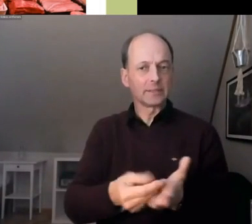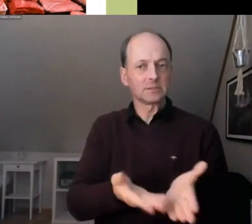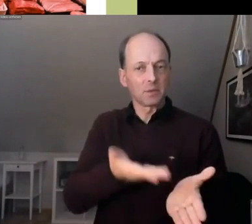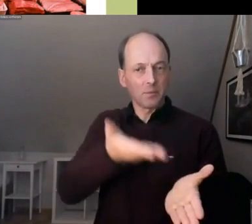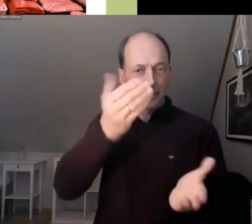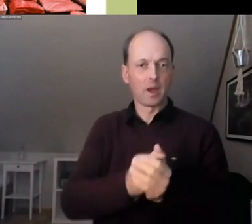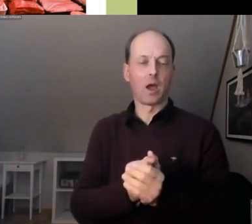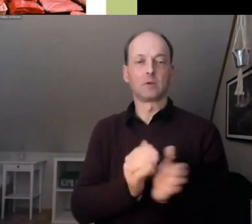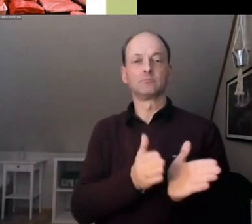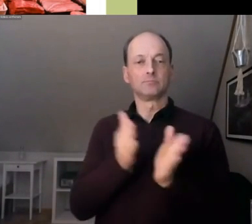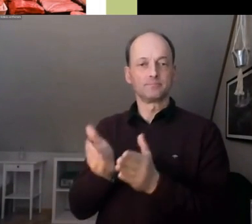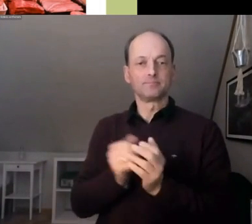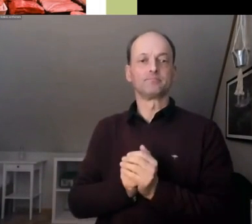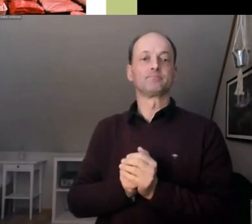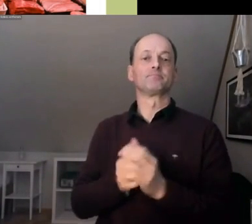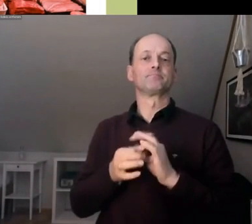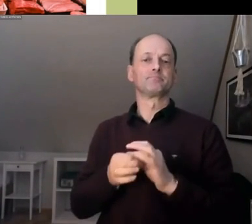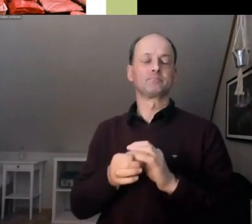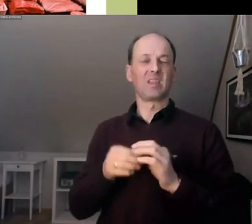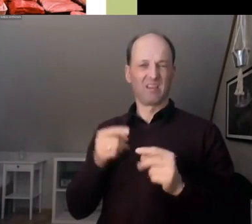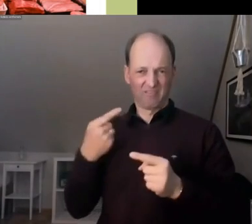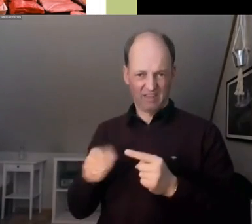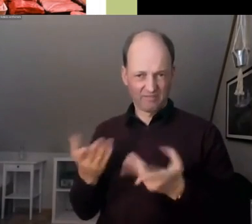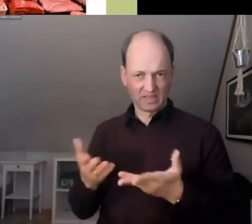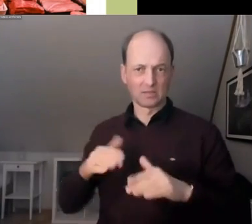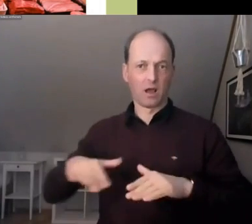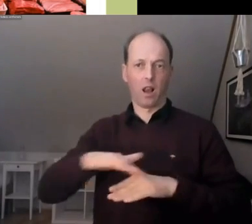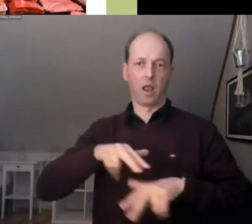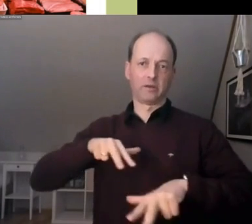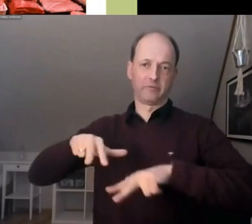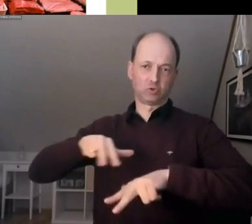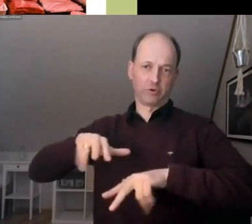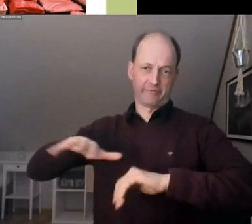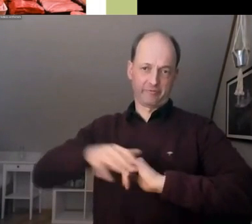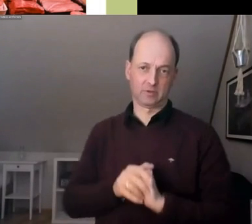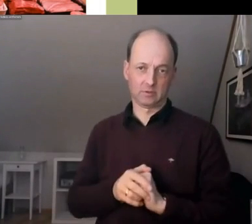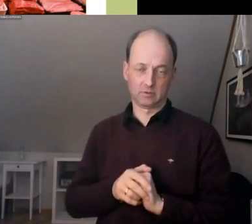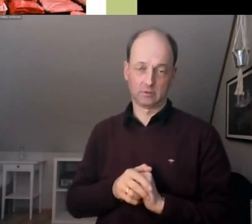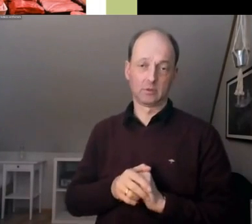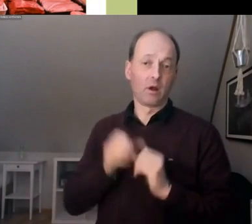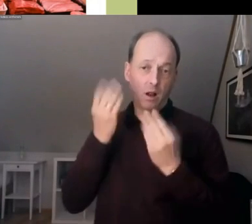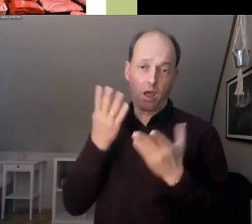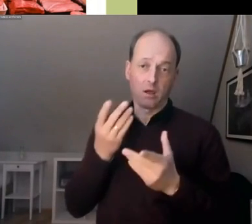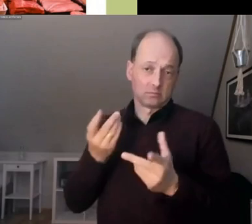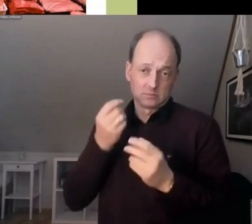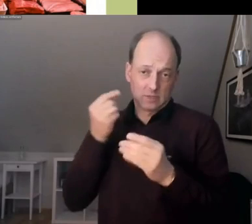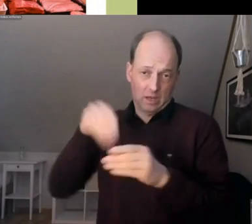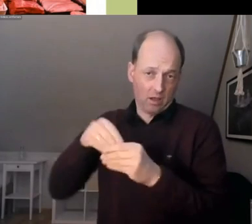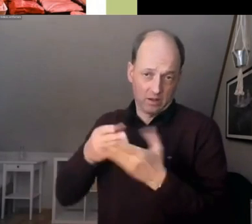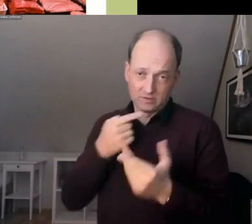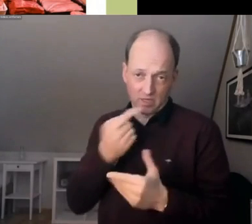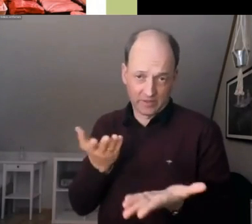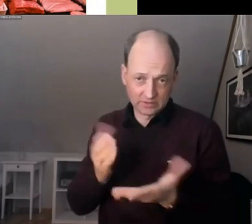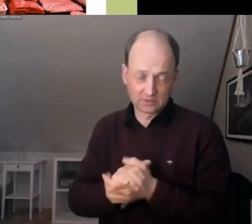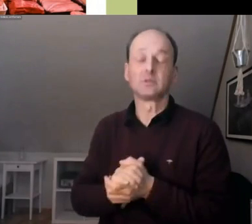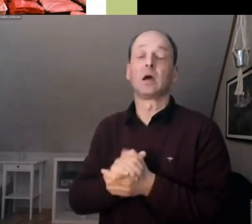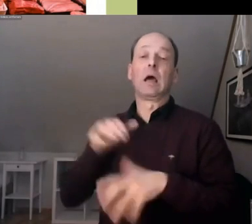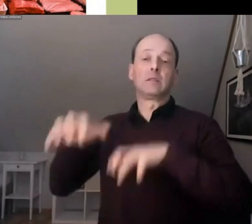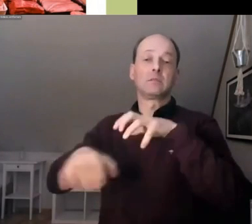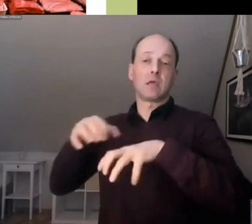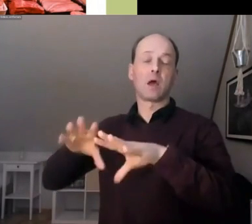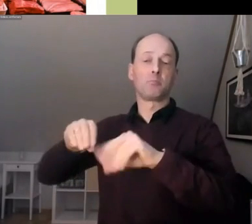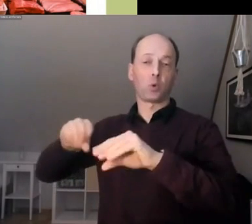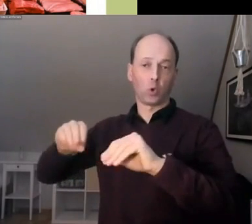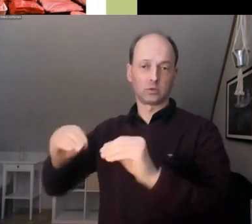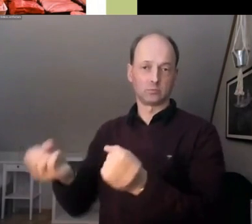die Landwirtschaft, aber wir wissen alle, was da drin stehen würde, weniger tierische Produkte. So weit, so bekannt.